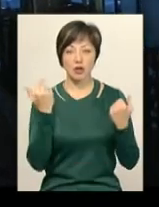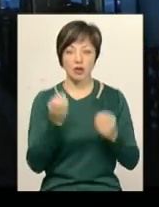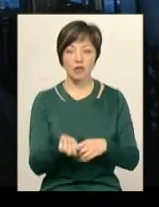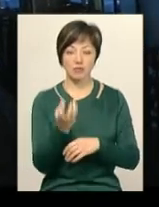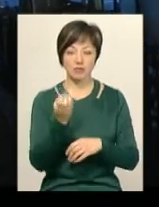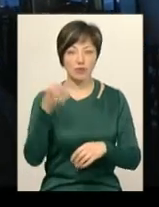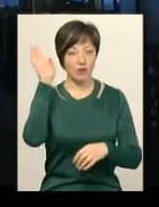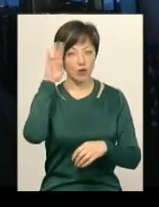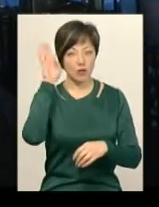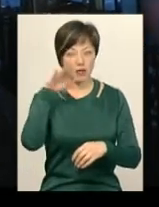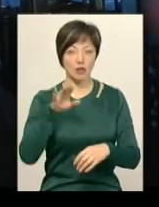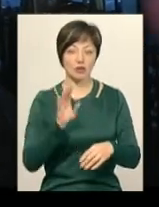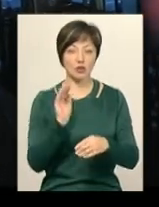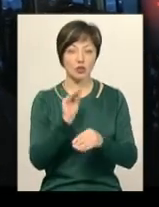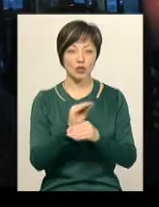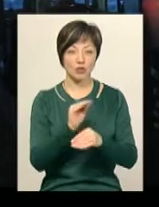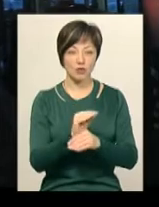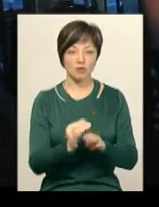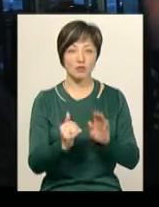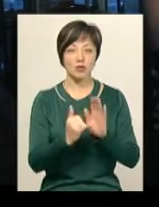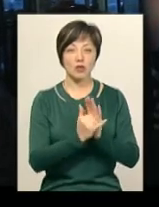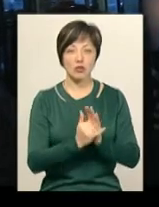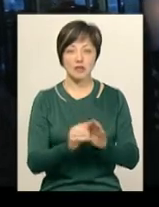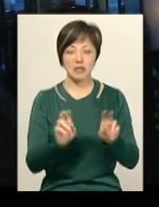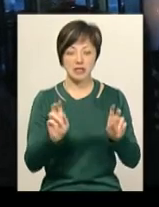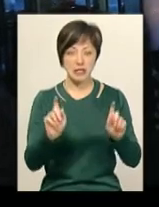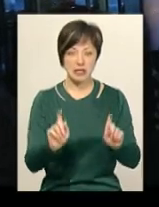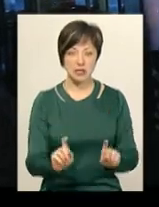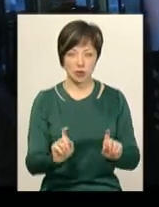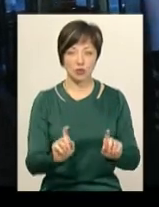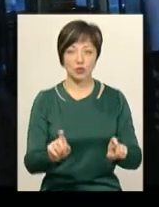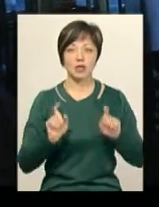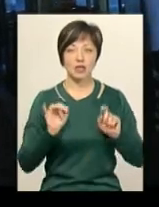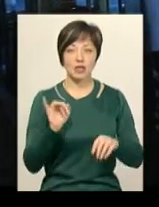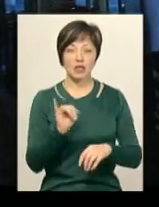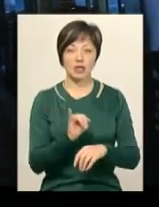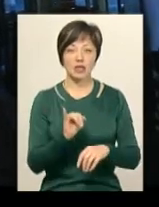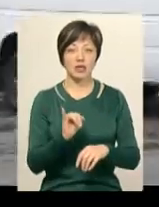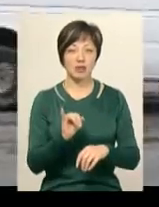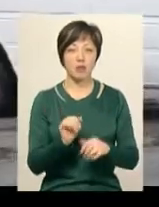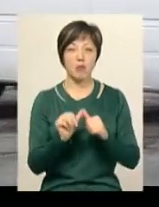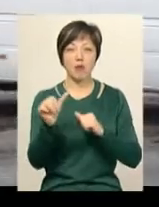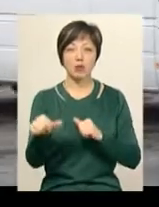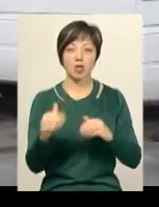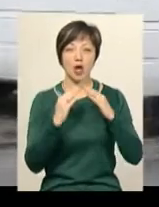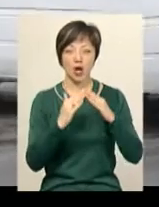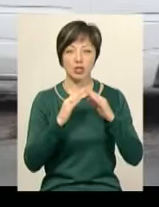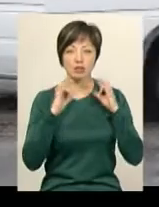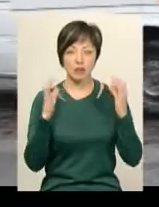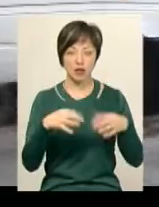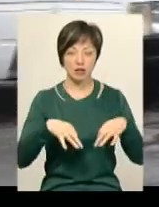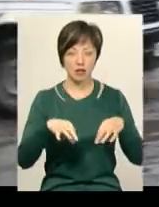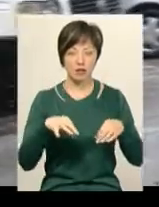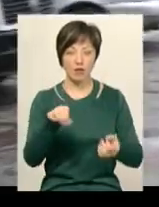вода, додатково встановлені сідушки і один факт – це позагаражне зберігання транспортного засобу. Олег Вакалюк додає,